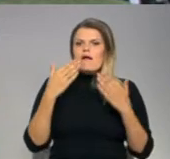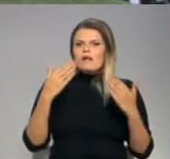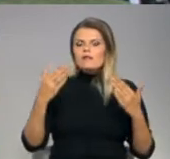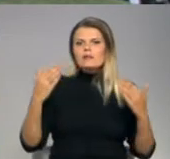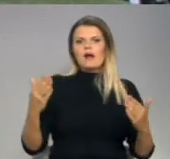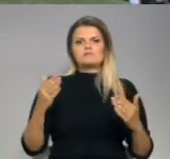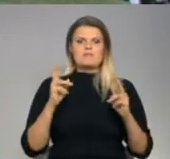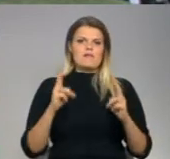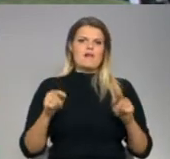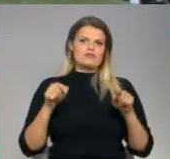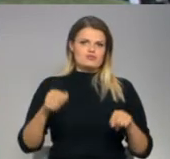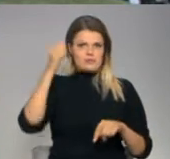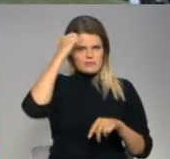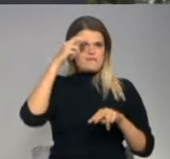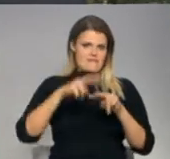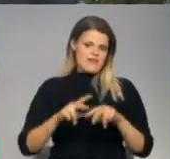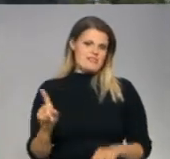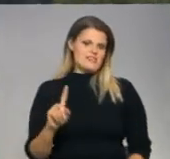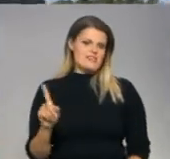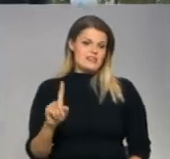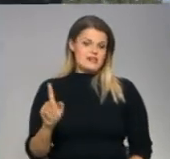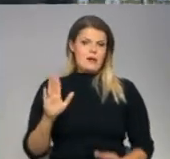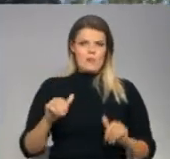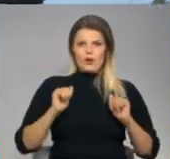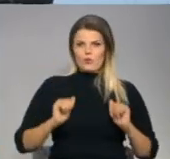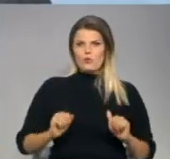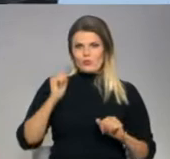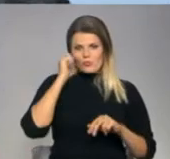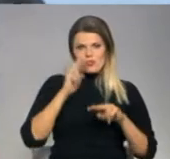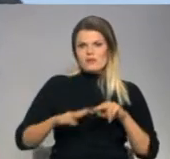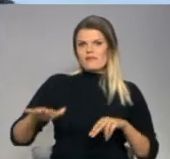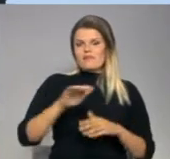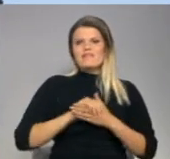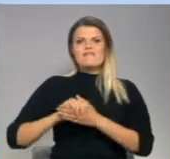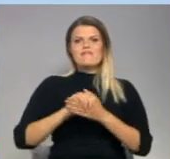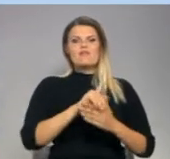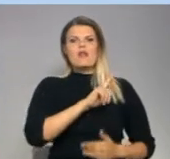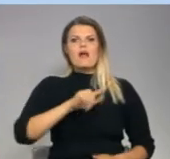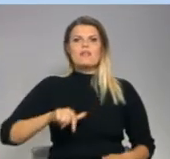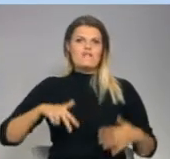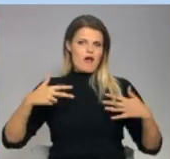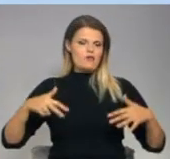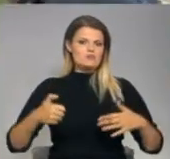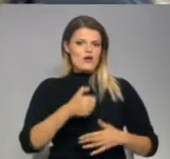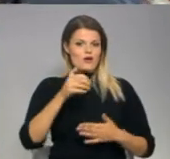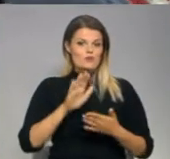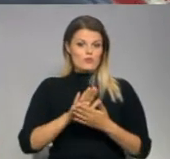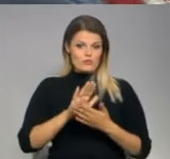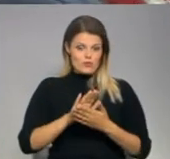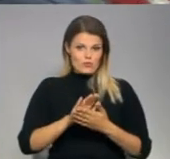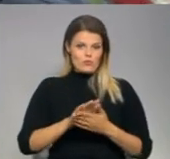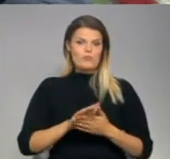par to, ka šis pieminekļis ir. Par godu pieminekļa vienoti Latvijai 80. gada dienai klājā nāca